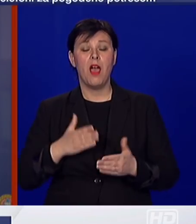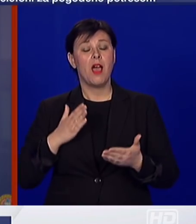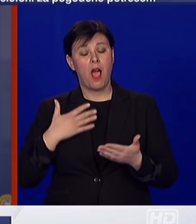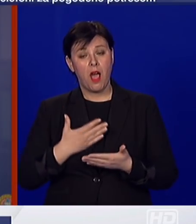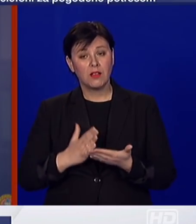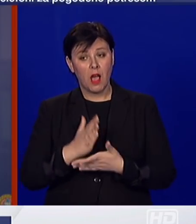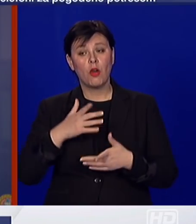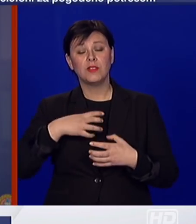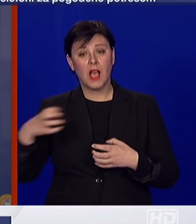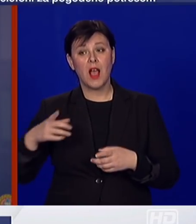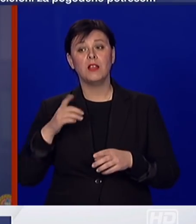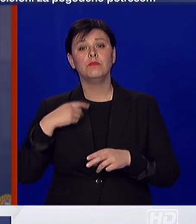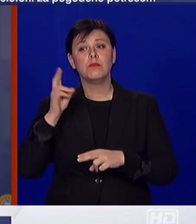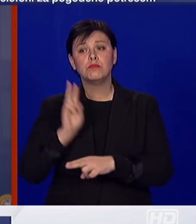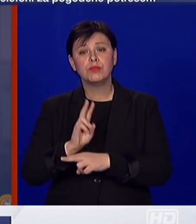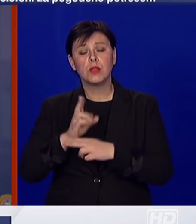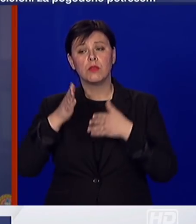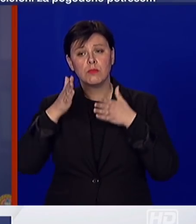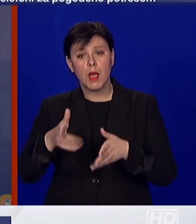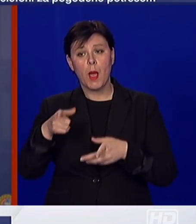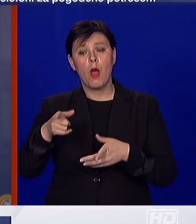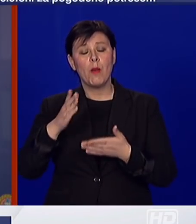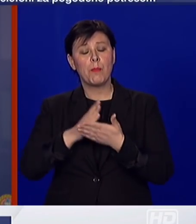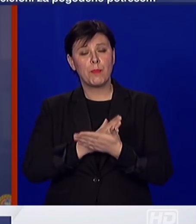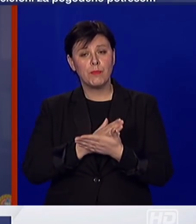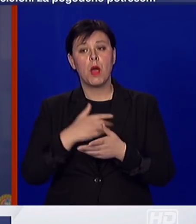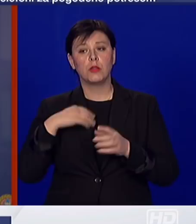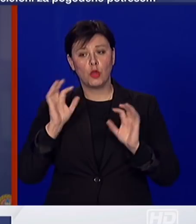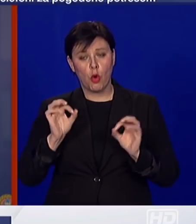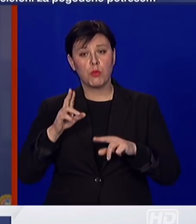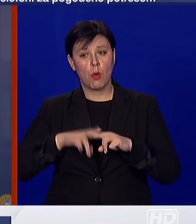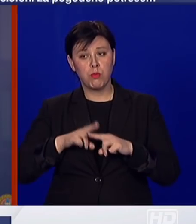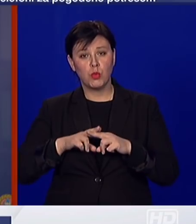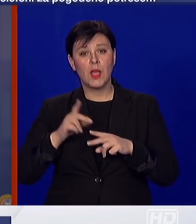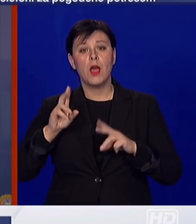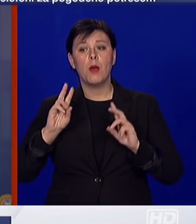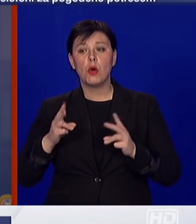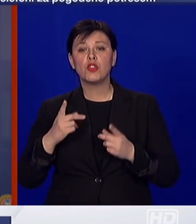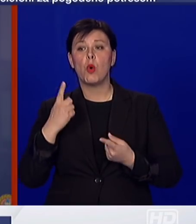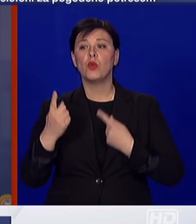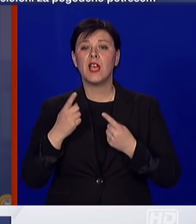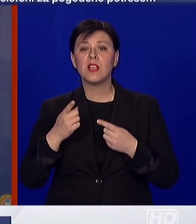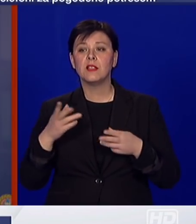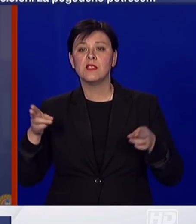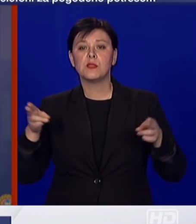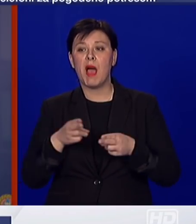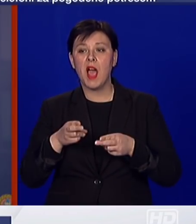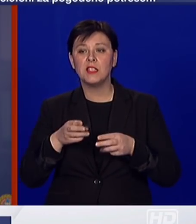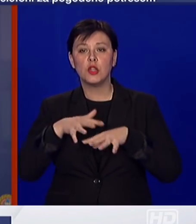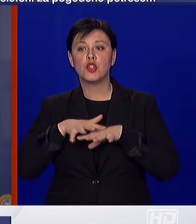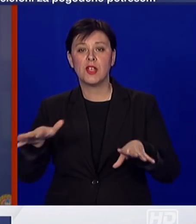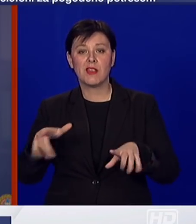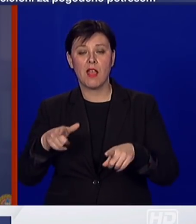pridržavali ovih mjera, biti će dobro i moći ćemo uticati na brzinu širenja infekcije. Ono što